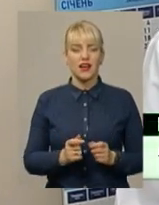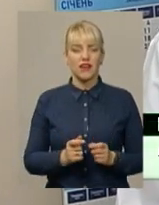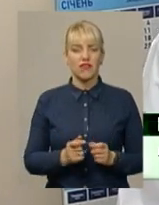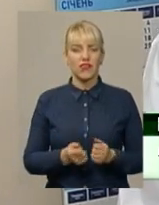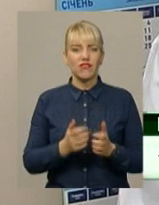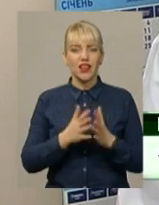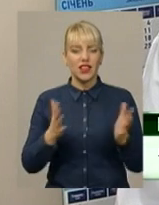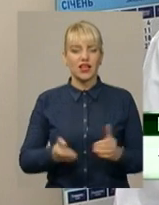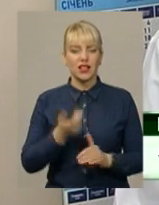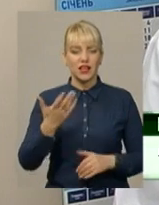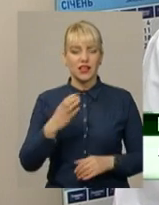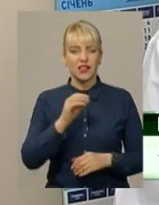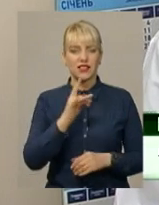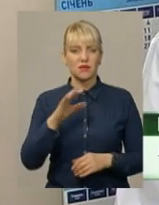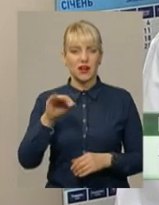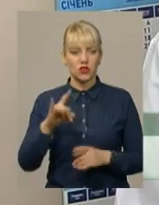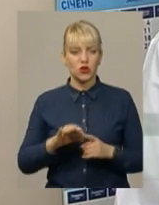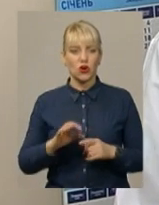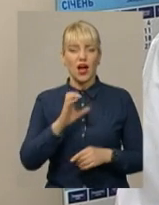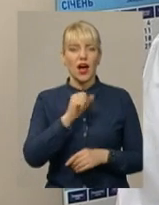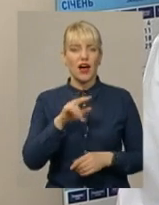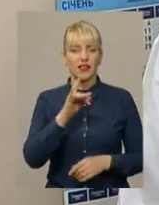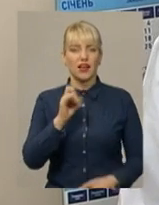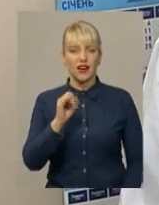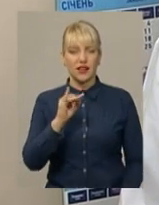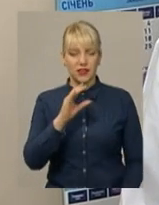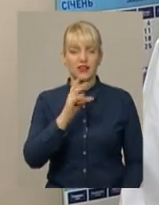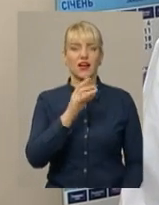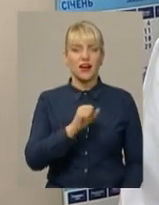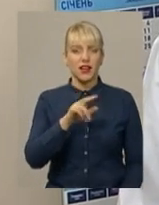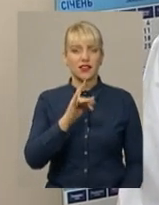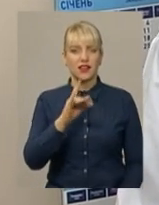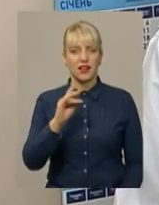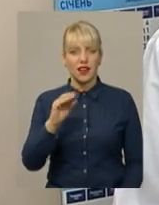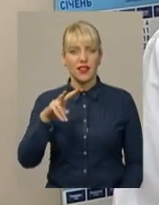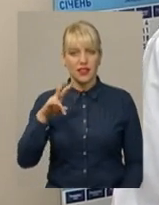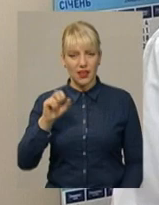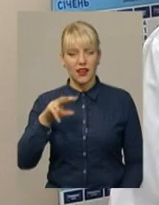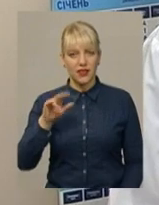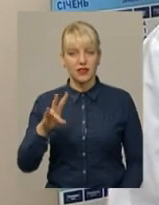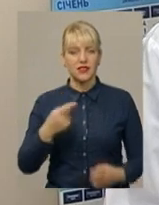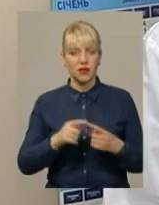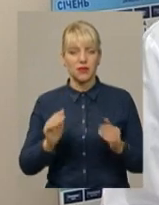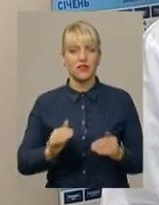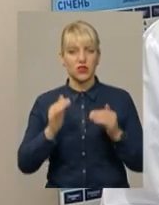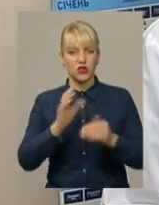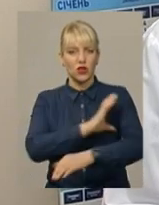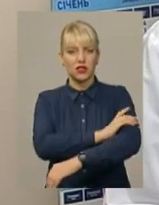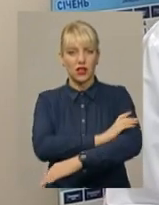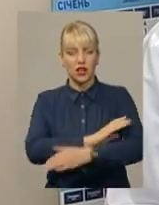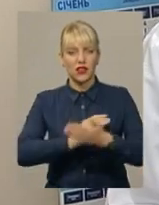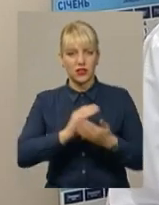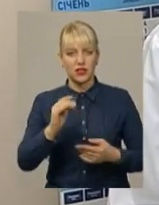званих гормонів стресу, адреналіну, норадреналіну, що в свою чергу сприяє підвищенню артеріального тиску,